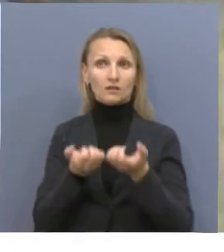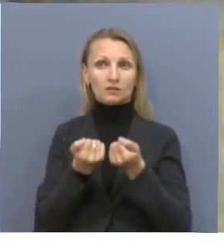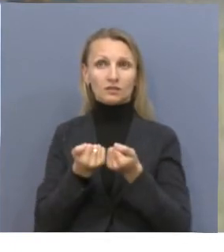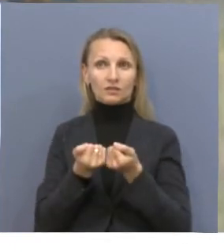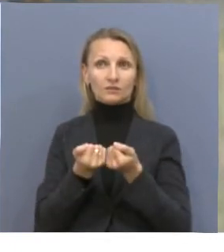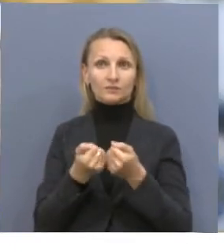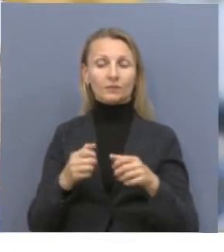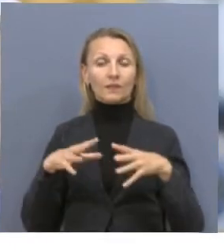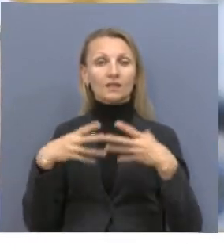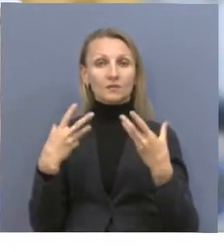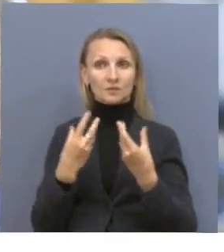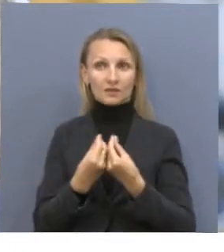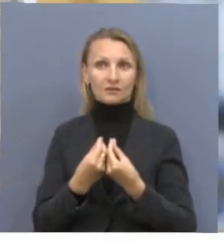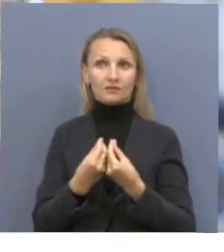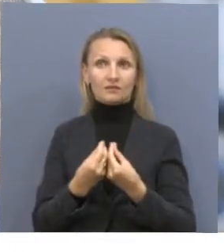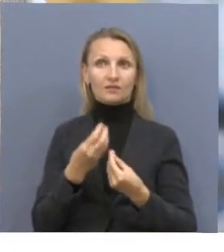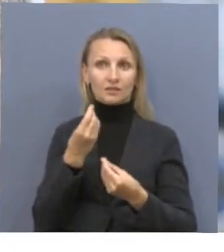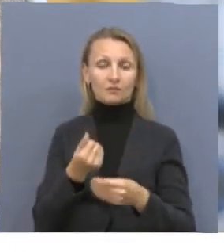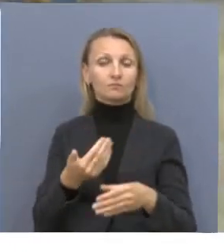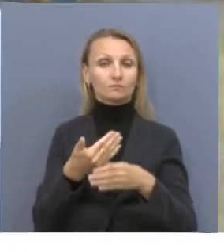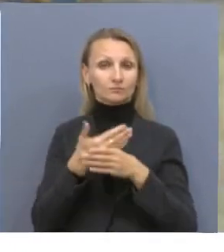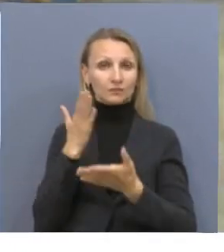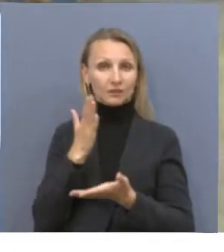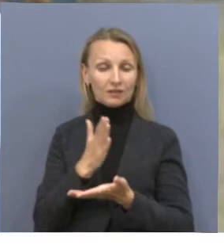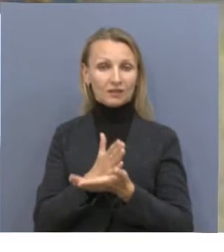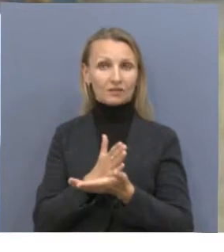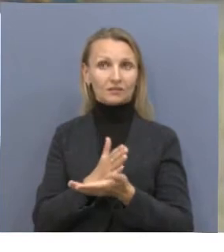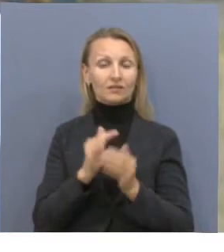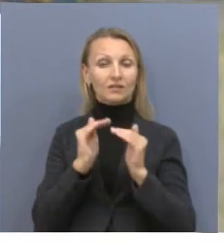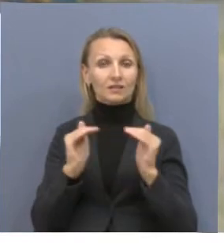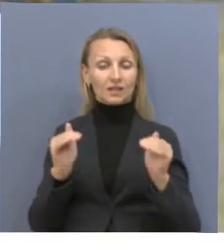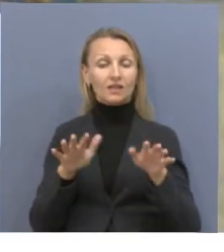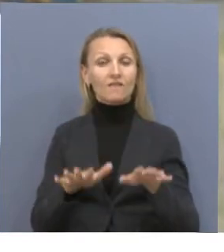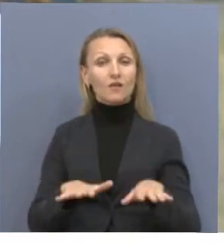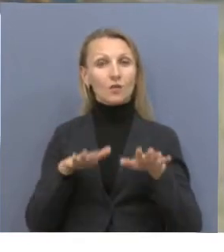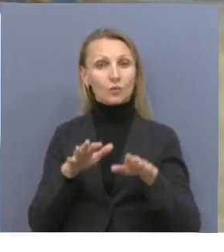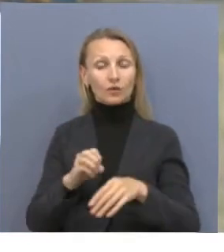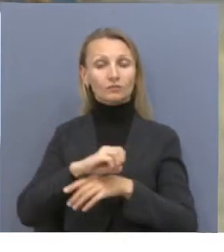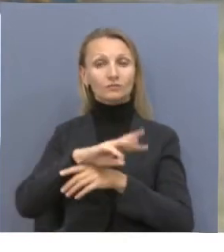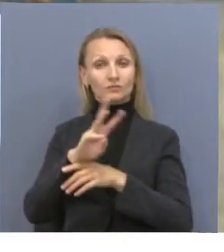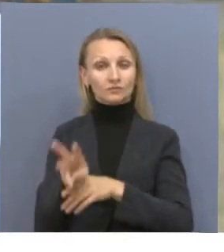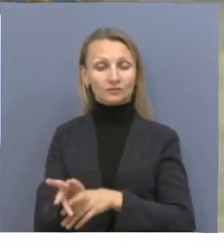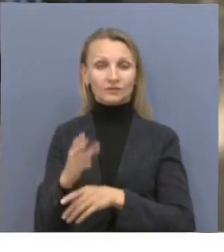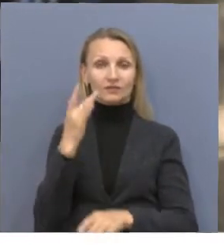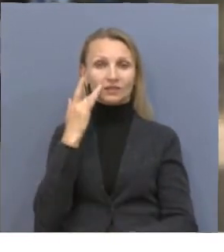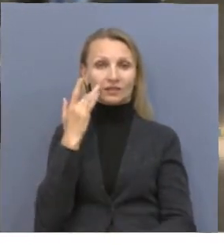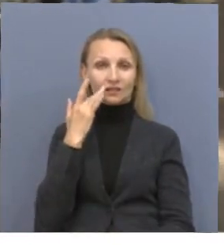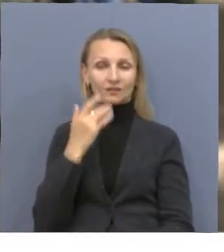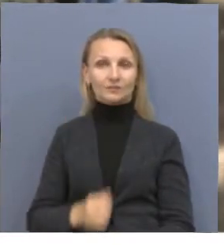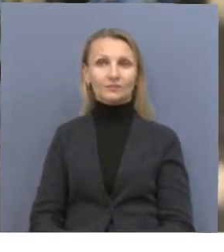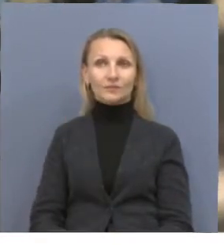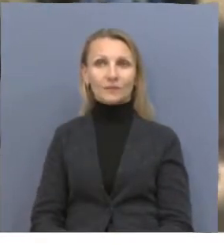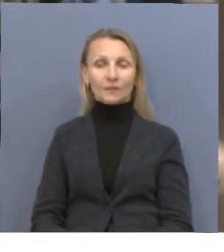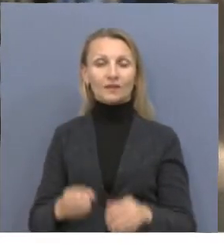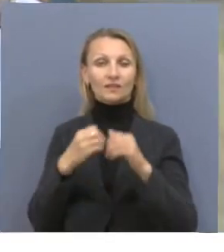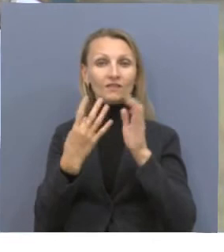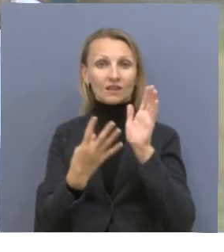Семейного бюджета помогает, пчелы помогают. Детей, внуков, а детям будет помочь материально. 19